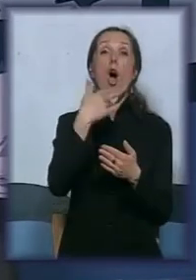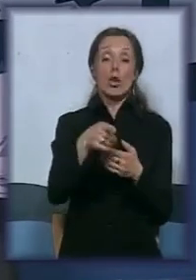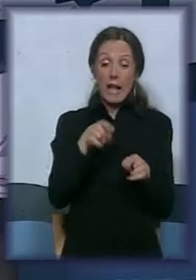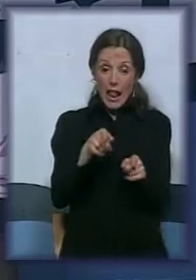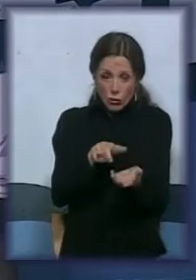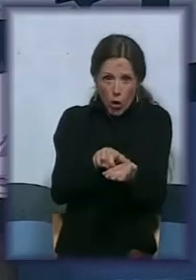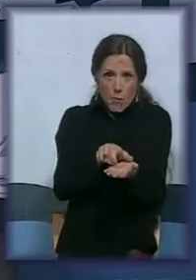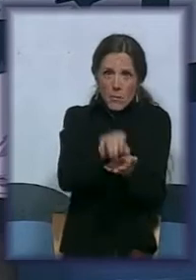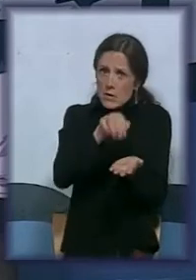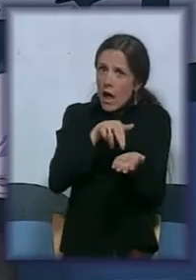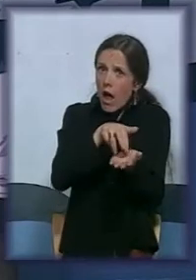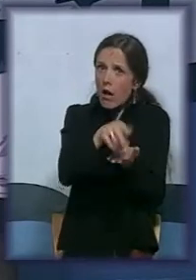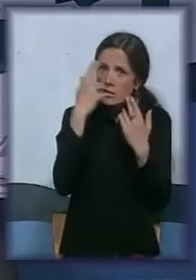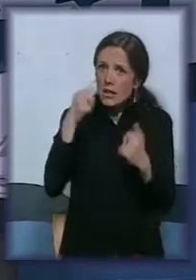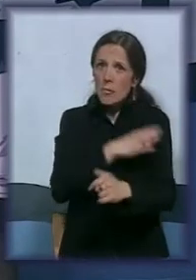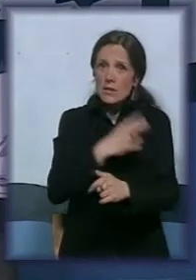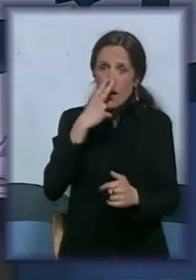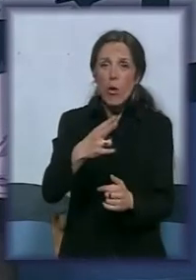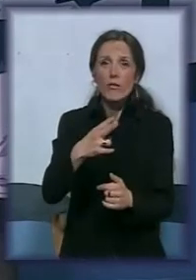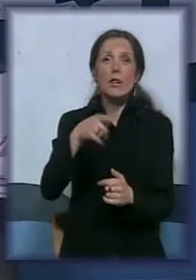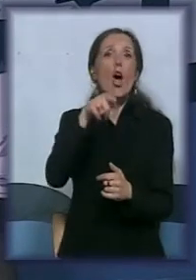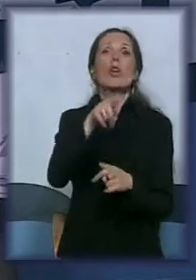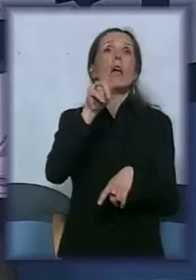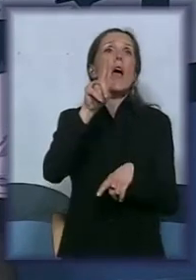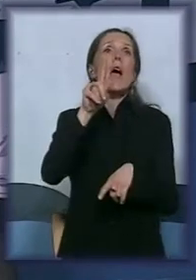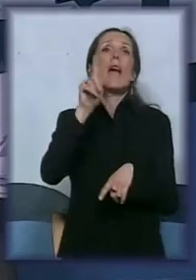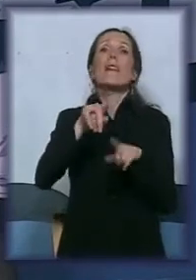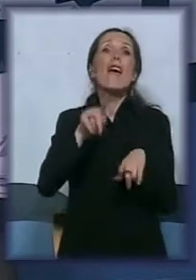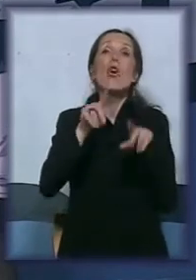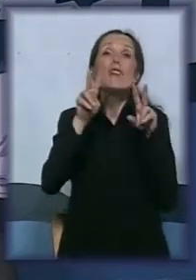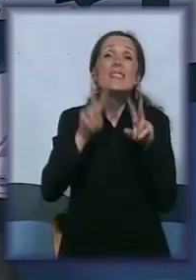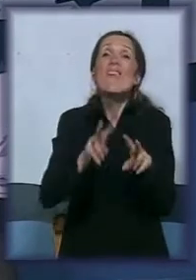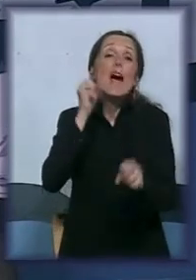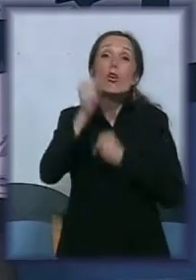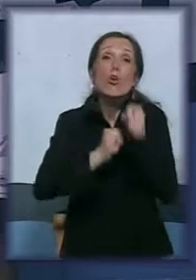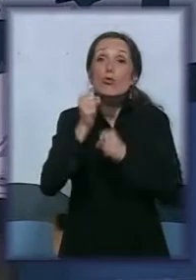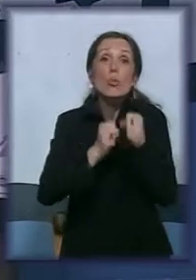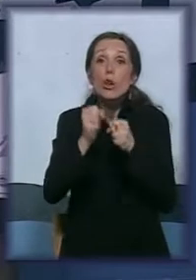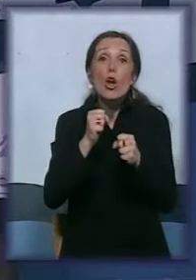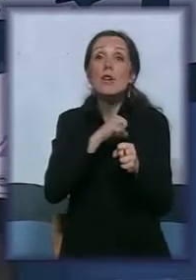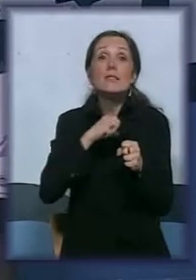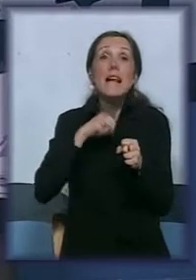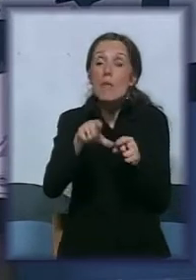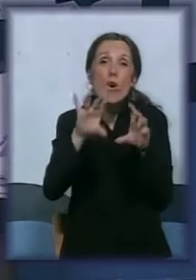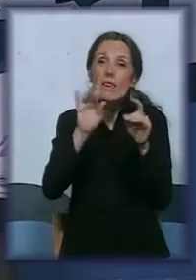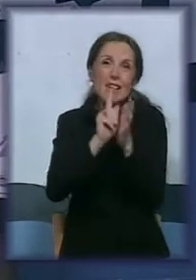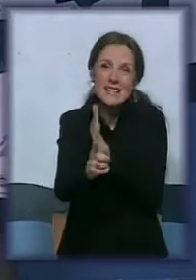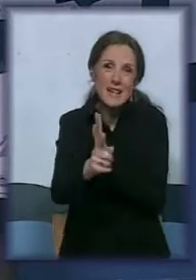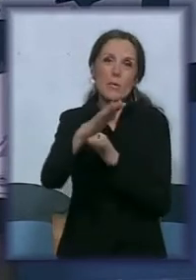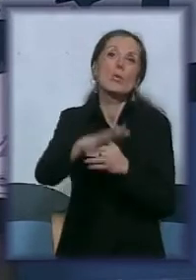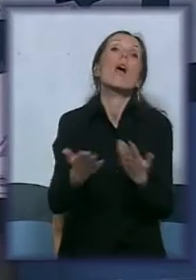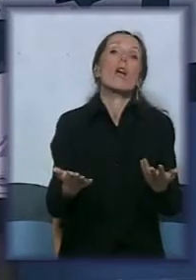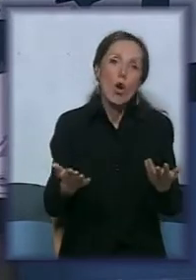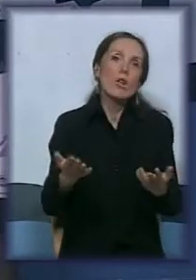predviđenom prostoru se nađe neko ko je stvarno žurio. Evo samo još, samo ovih 10 minuta i onda nastaje